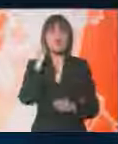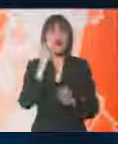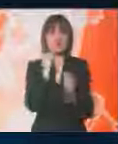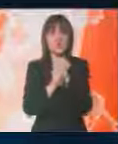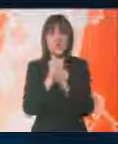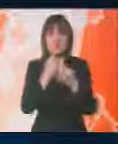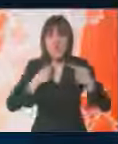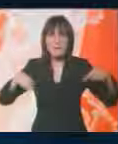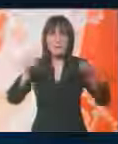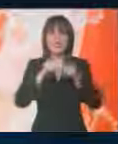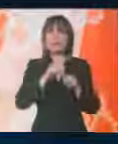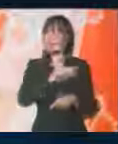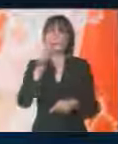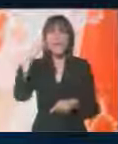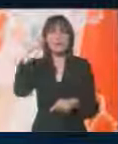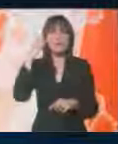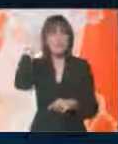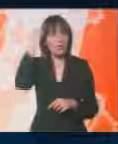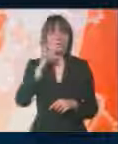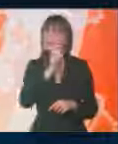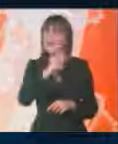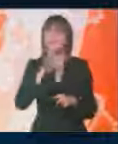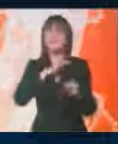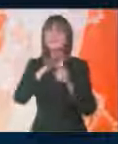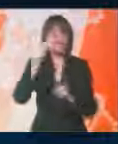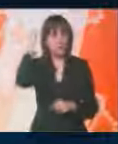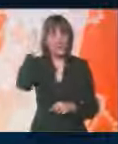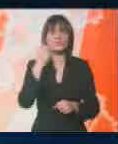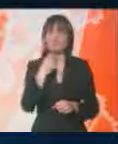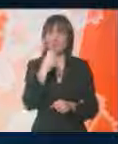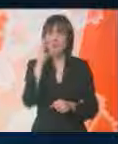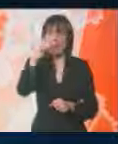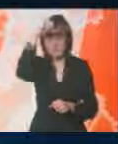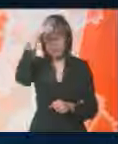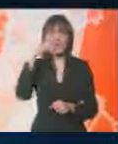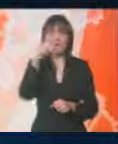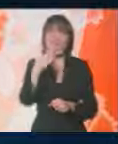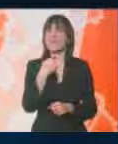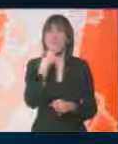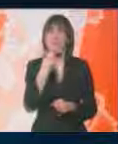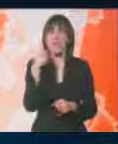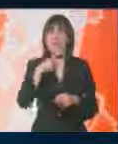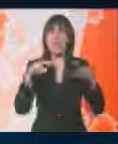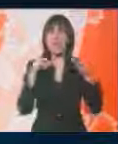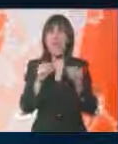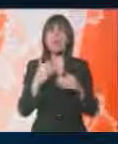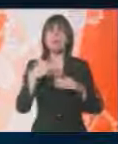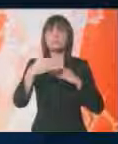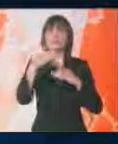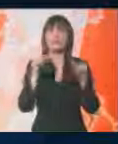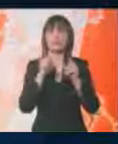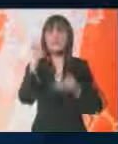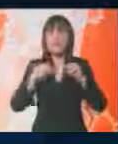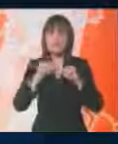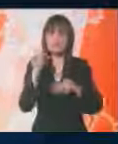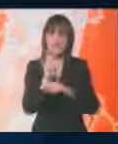ratnih zločina na Balkanu nije samo o Kosovu i nije protiv Kosova. Govoreći o Srbiji, Gardetto je rekao da je ova zemlja napredovala u